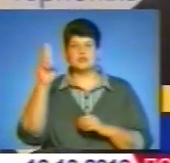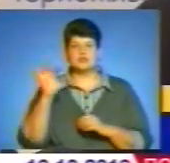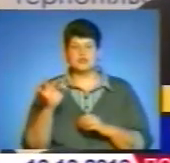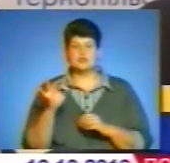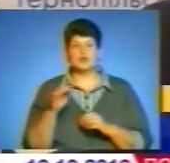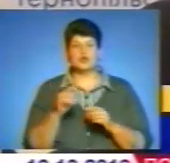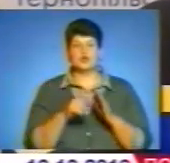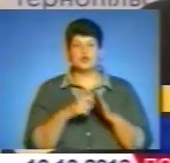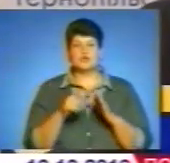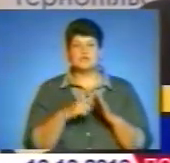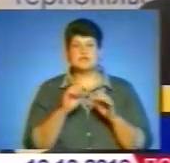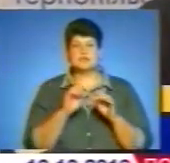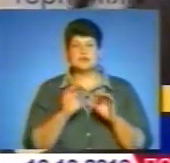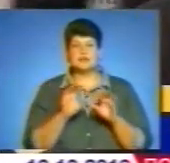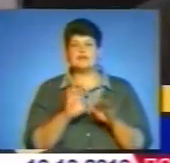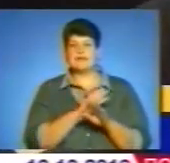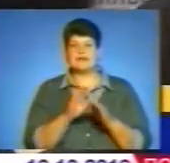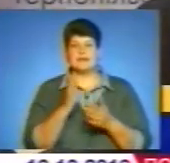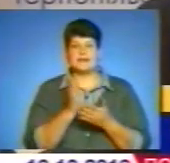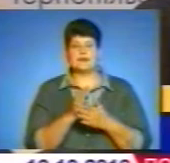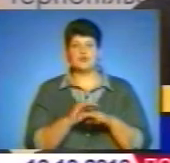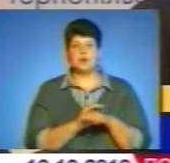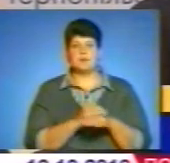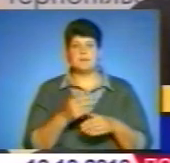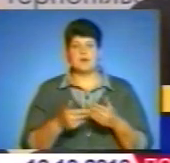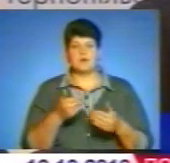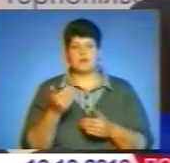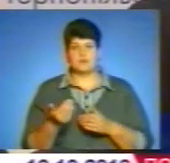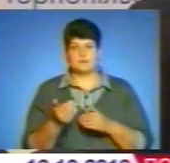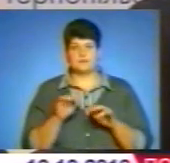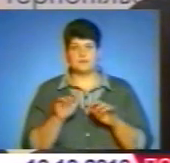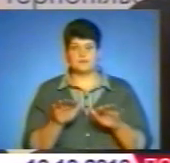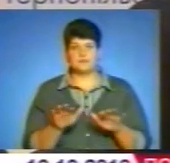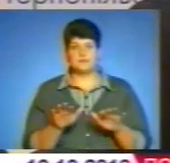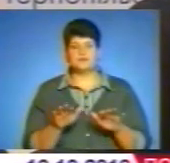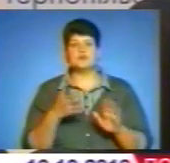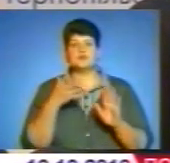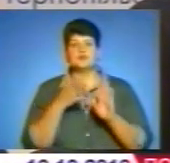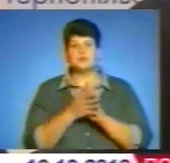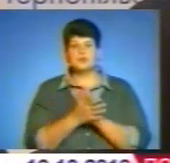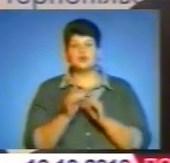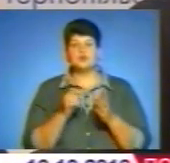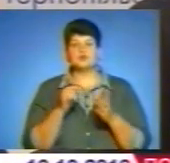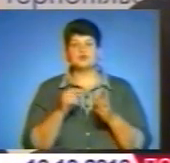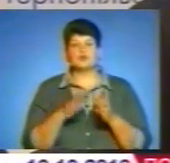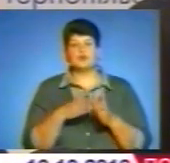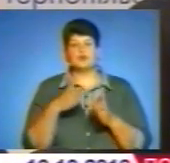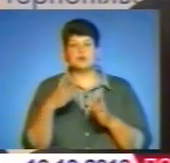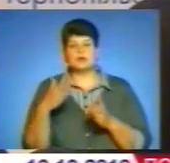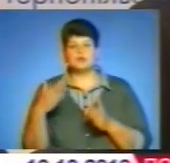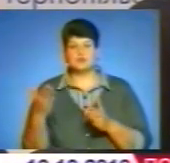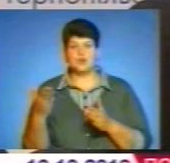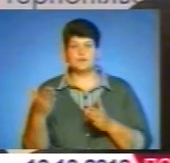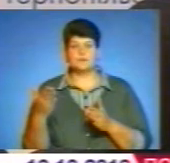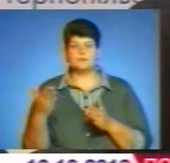оприлюднювати за 10 днів результатів Саакашвілі насправді не